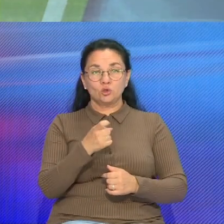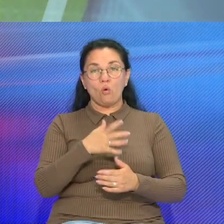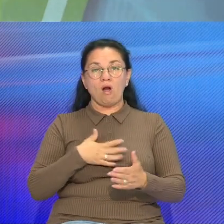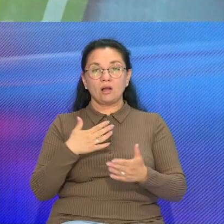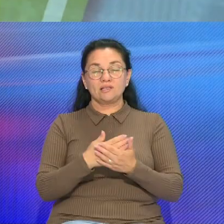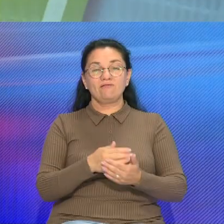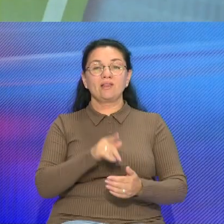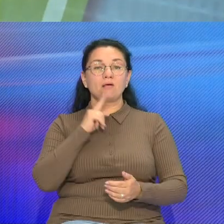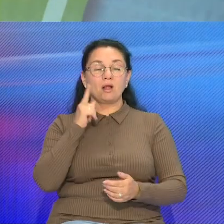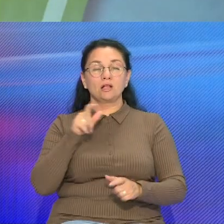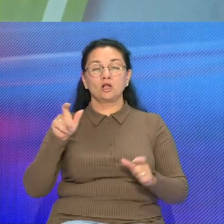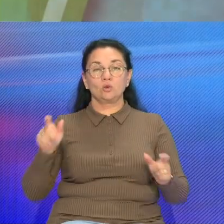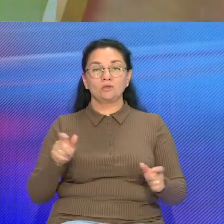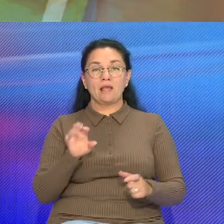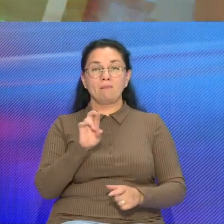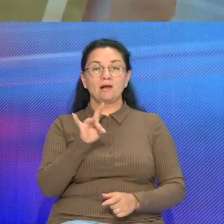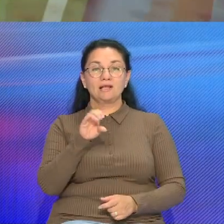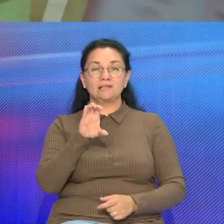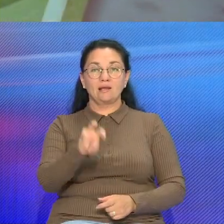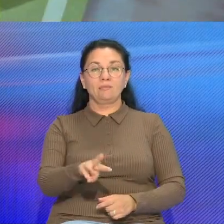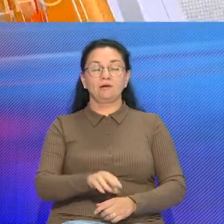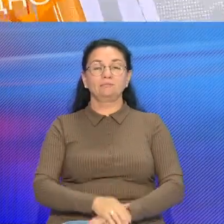Под обязанности у рубрацы комментарии дня